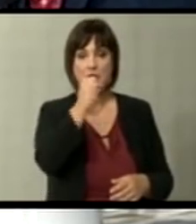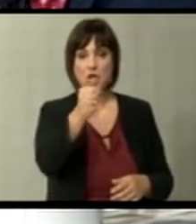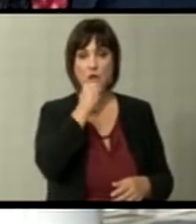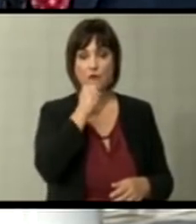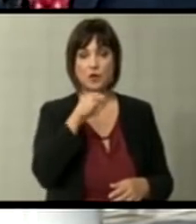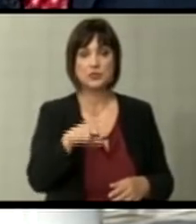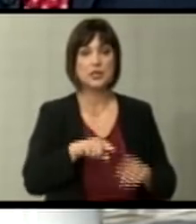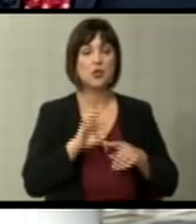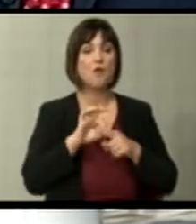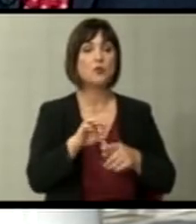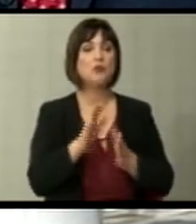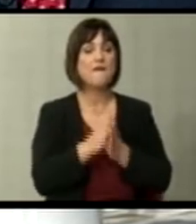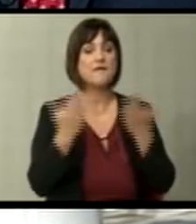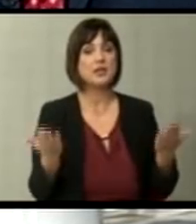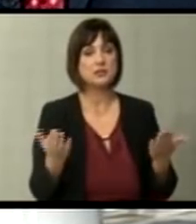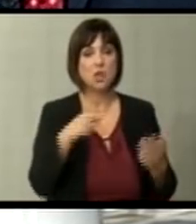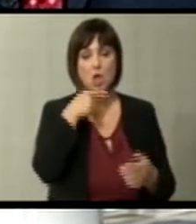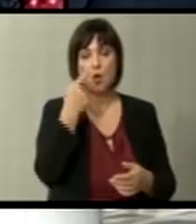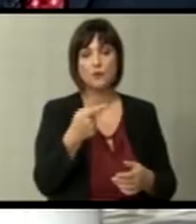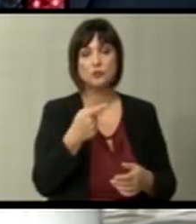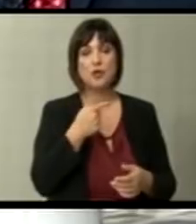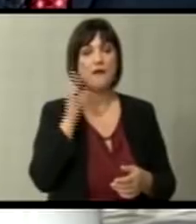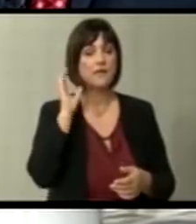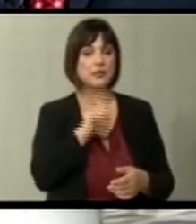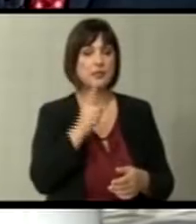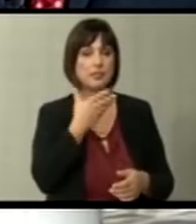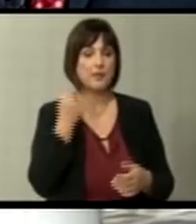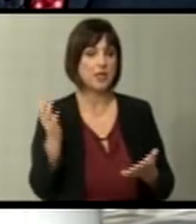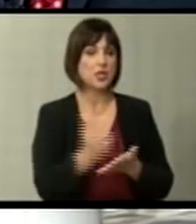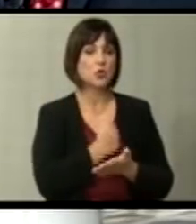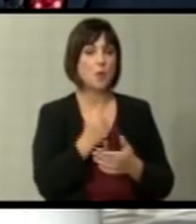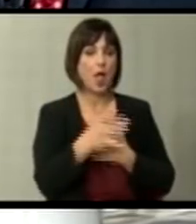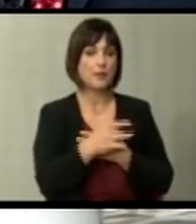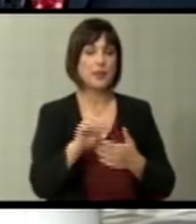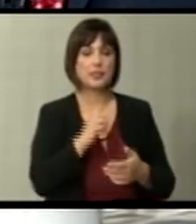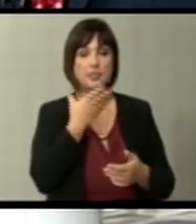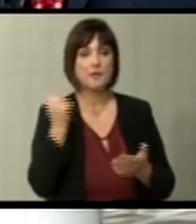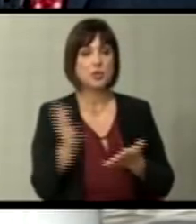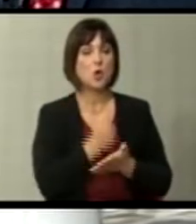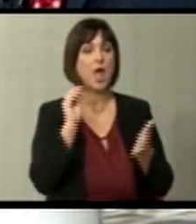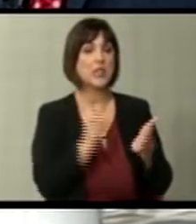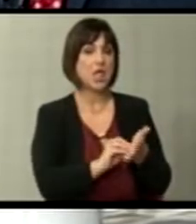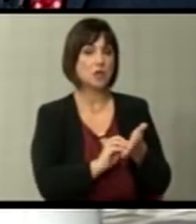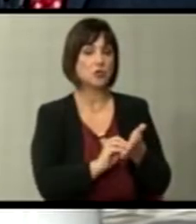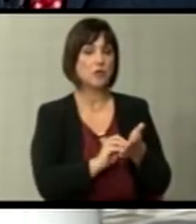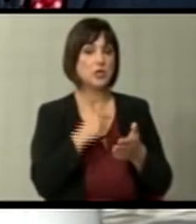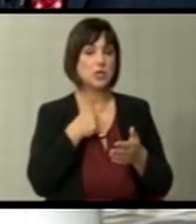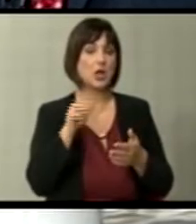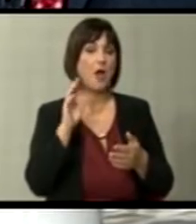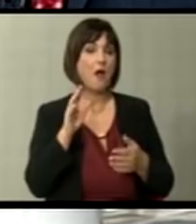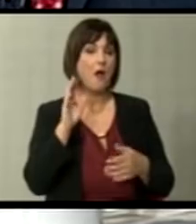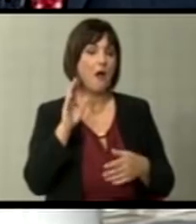за некоот водичките вестници он веќе најави дека Албанја нема да добије датум и дека верува